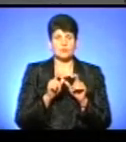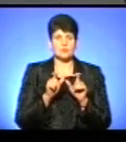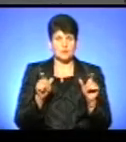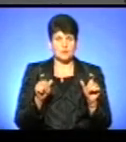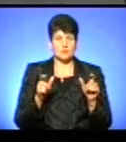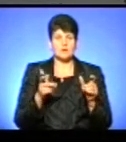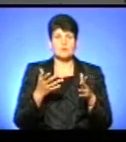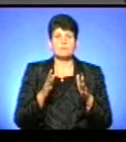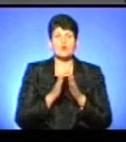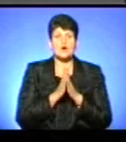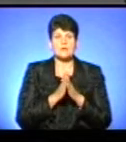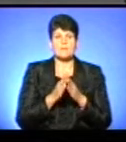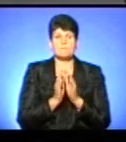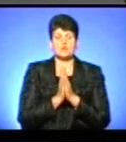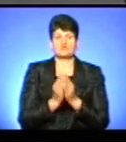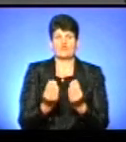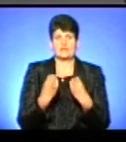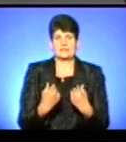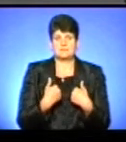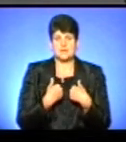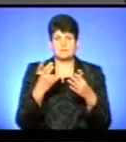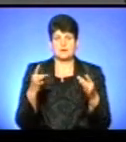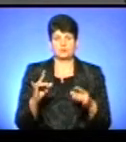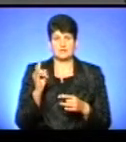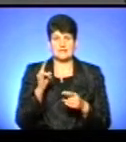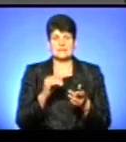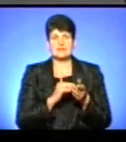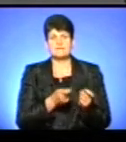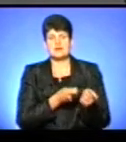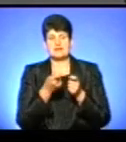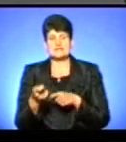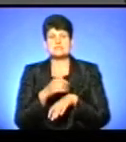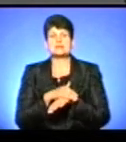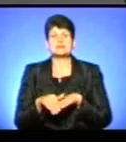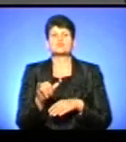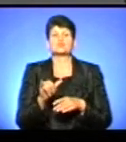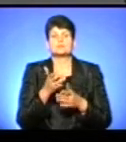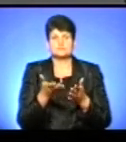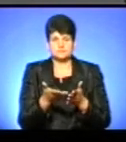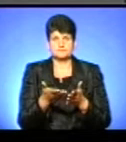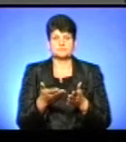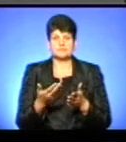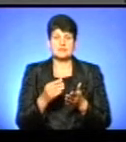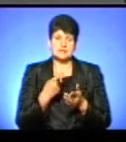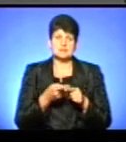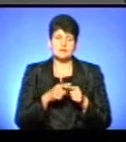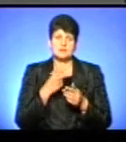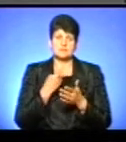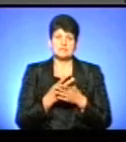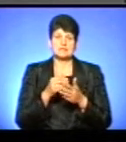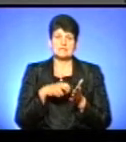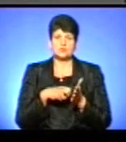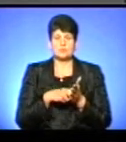щодо проханням, прошу видати мені пакунок Малюка і доставити за адресою такої-то такої. Це вже передбачено листом Міністерства